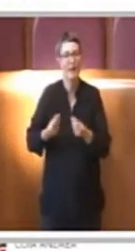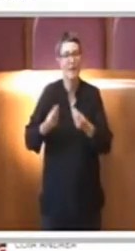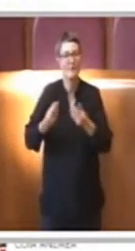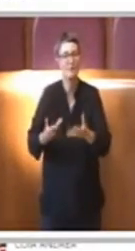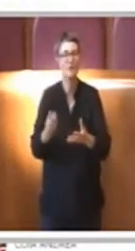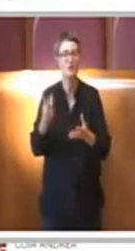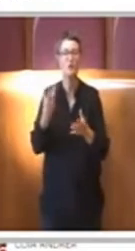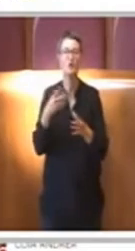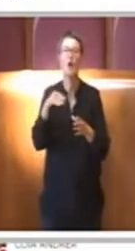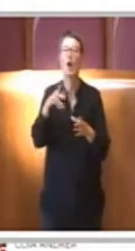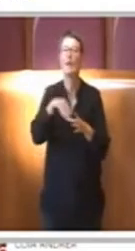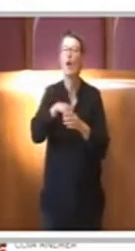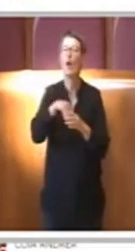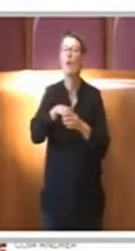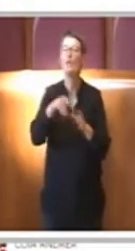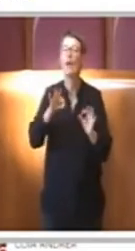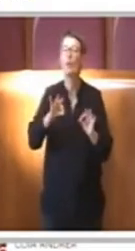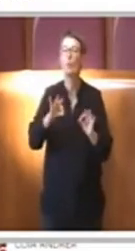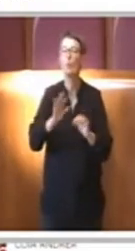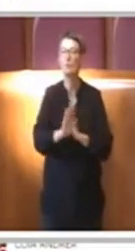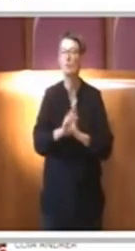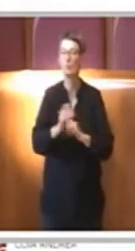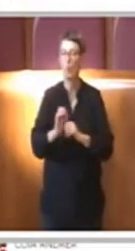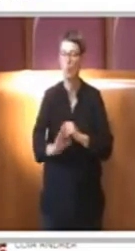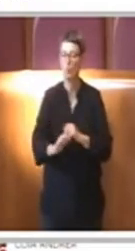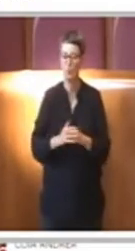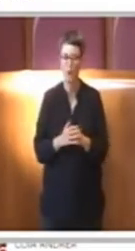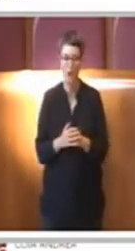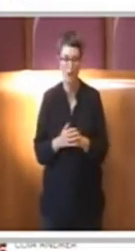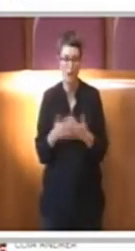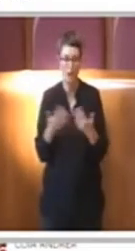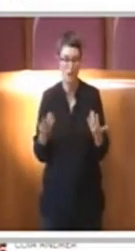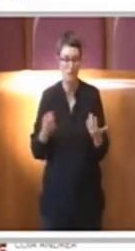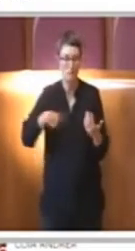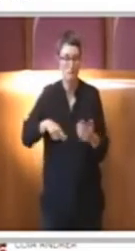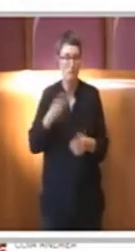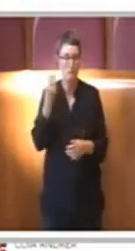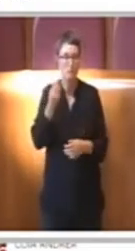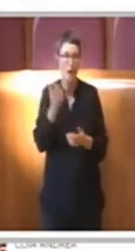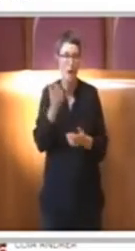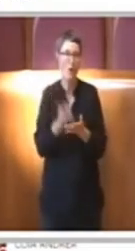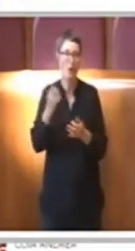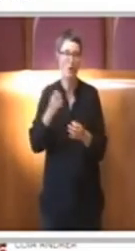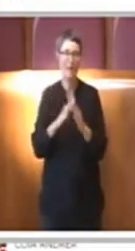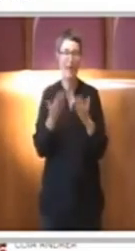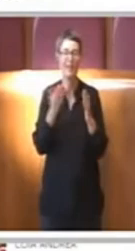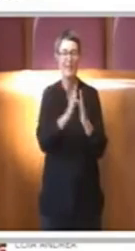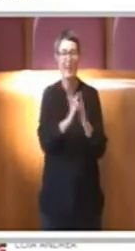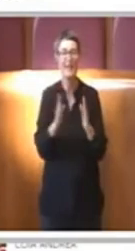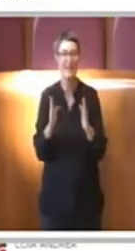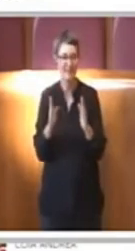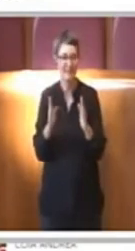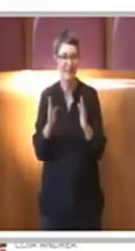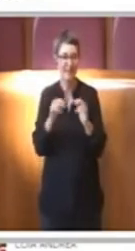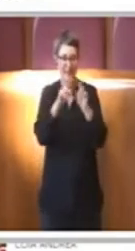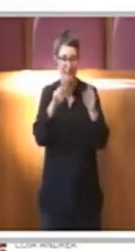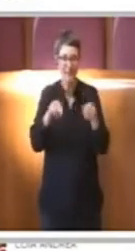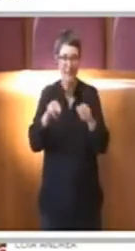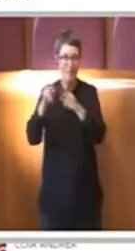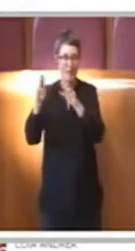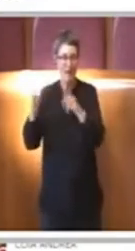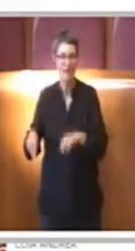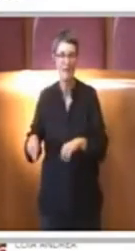cui abbiamo trovato importante ribadire che le librerie non sono unicamente